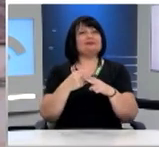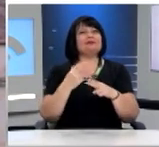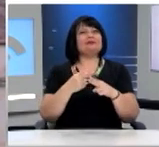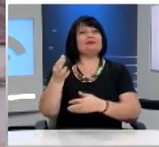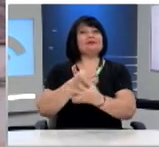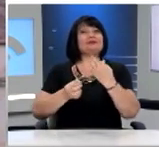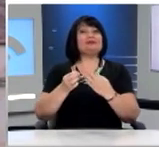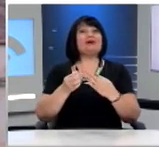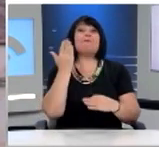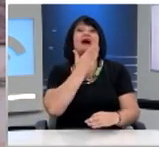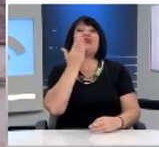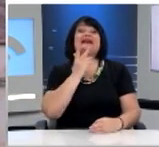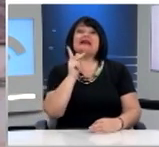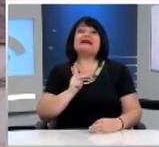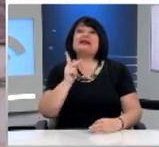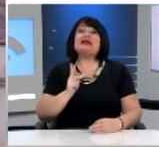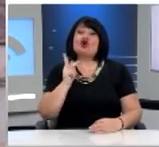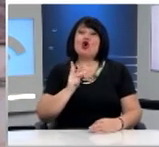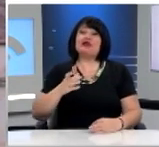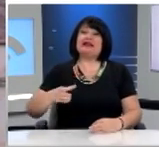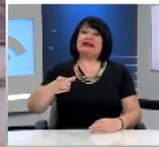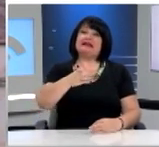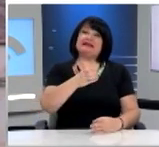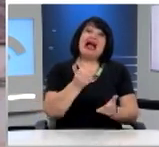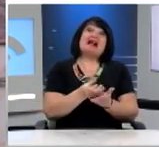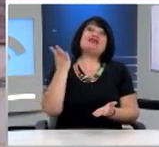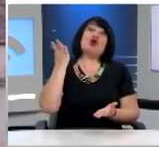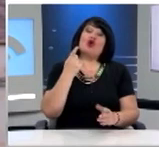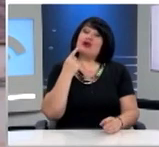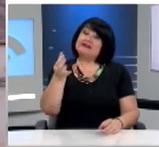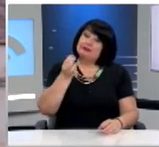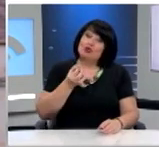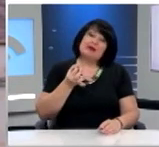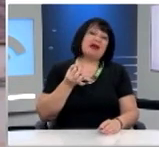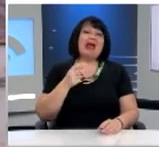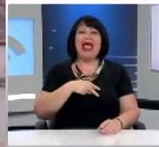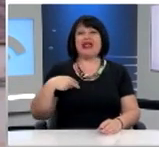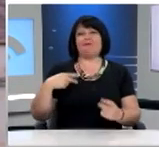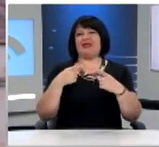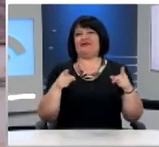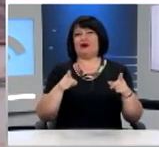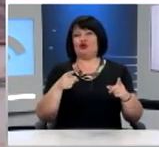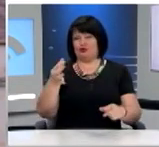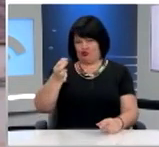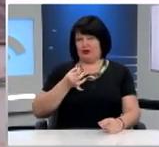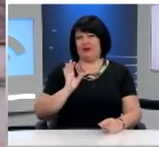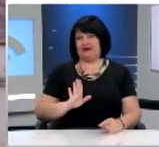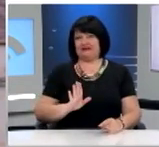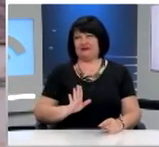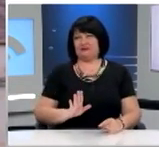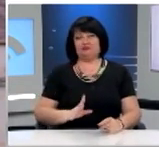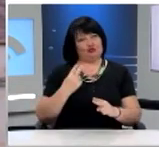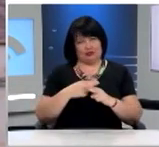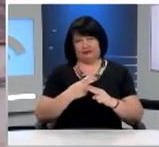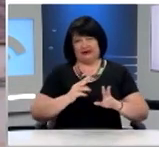των μαθητικών κοινοτήτων αλλά και τη σημασία της αξιολογήσεως των εκπαιδευτικών που θέτεται ως